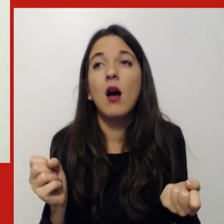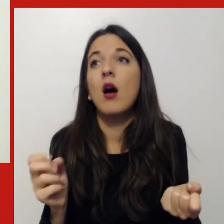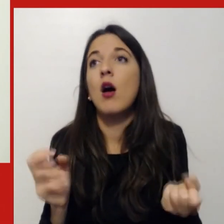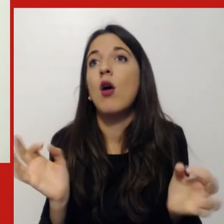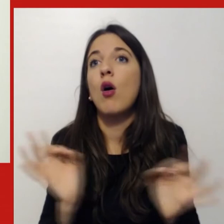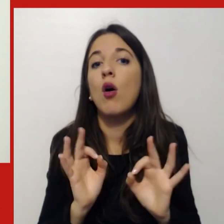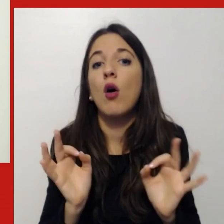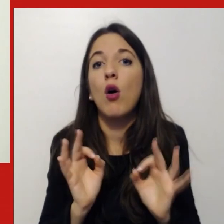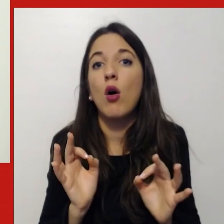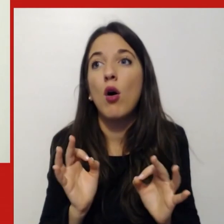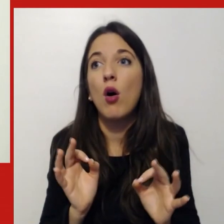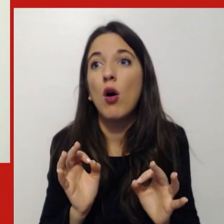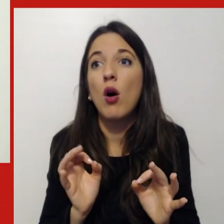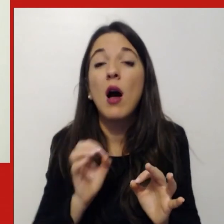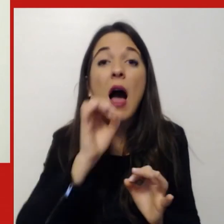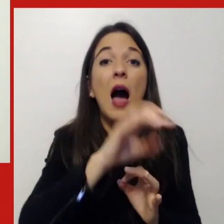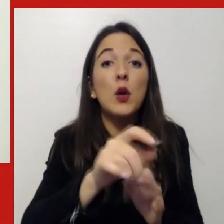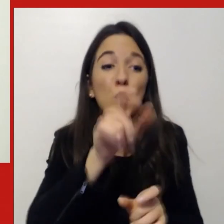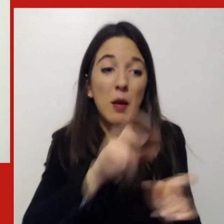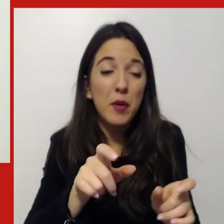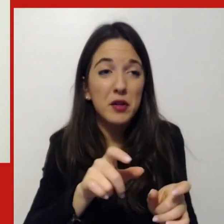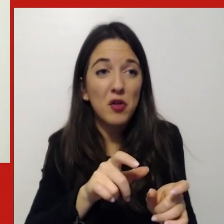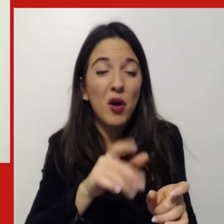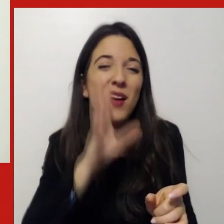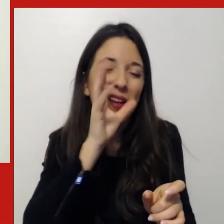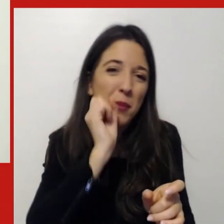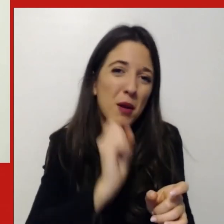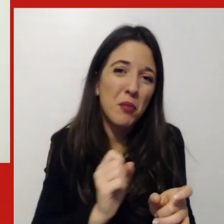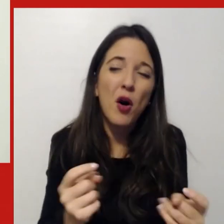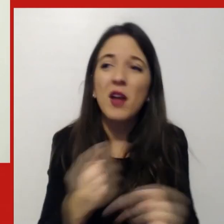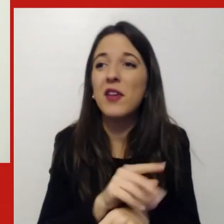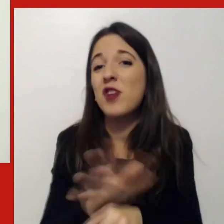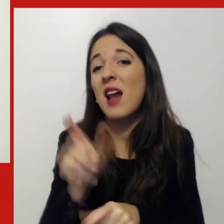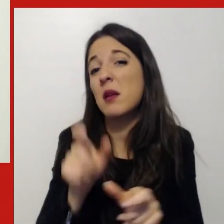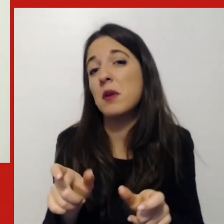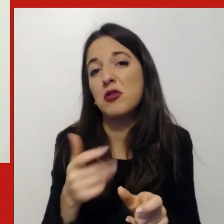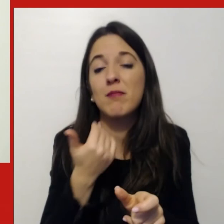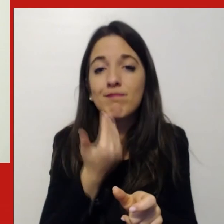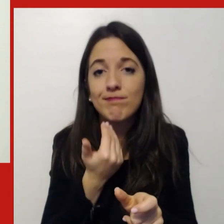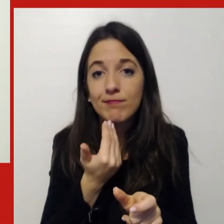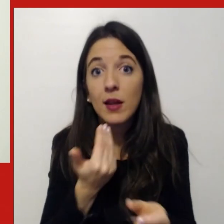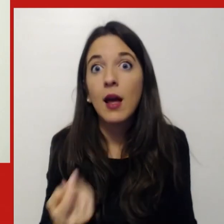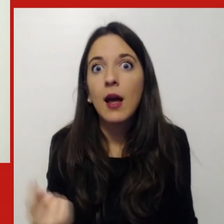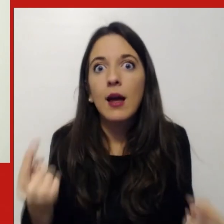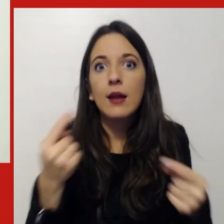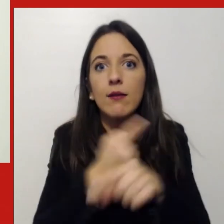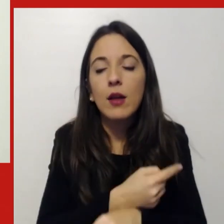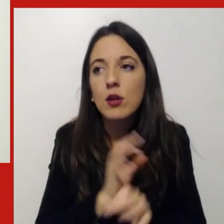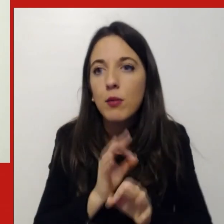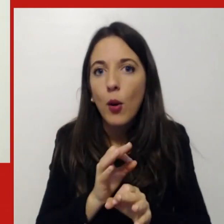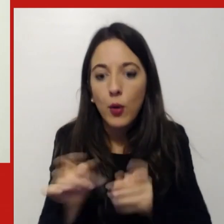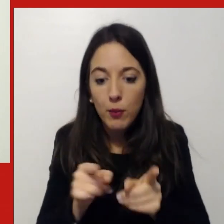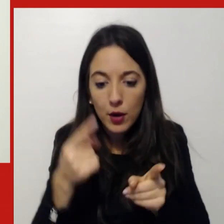delle persone e sarebbe rimasto lì invece diventa qualcosa che può essere un valore di cui